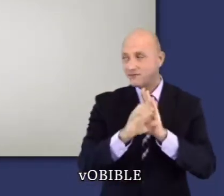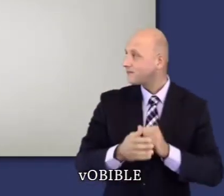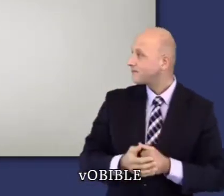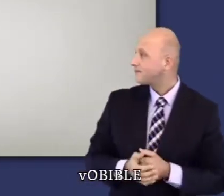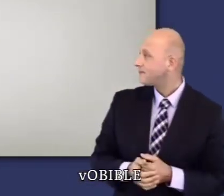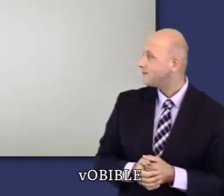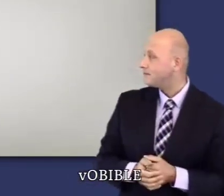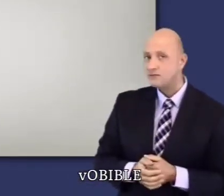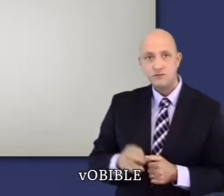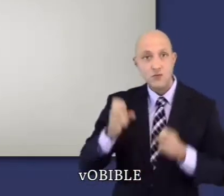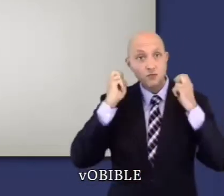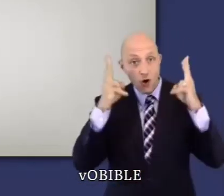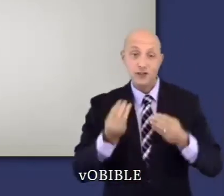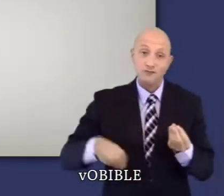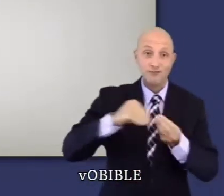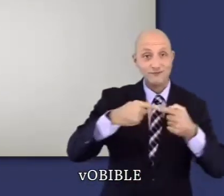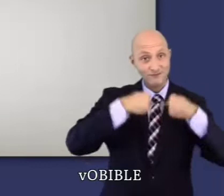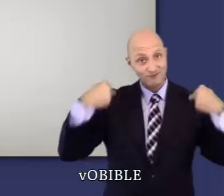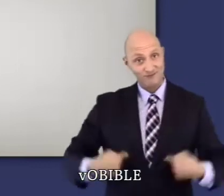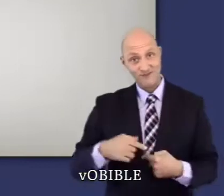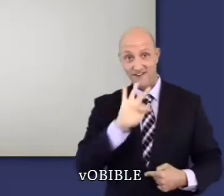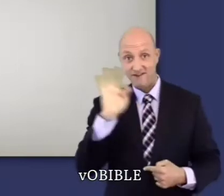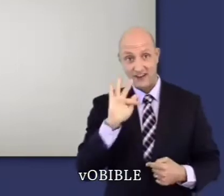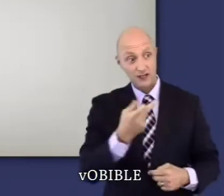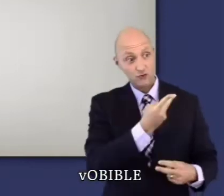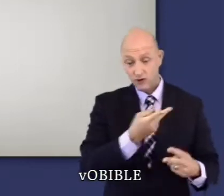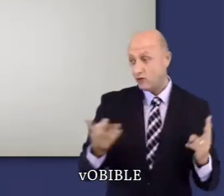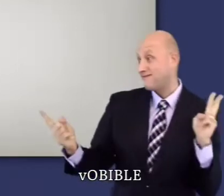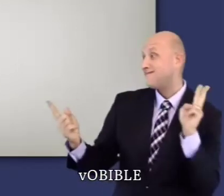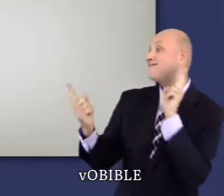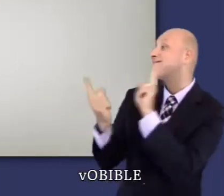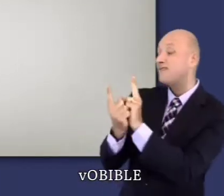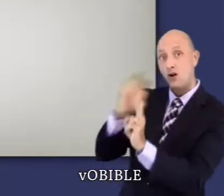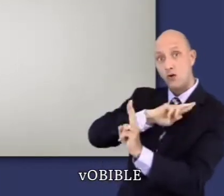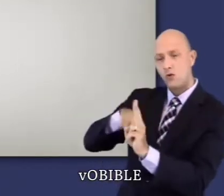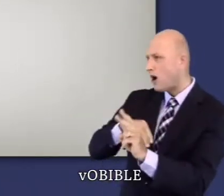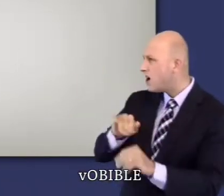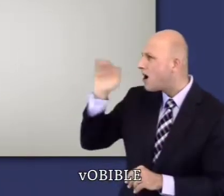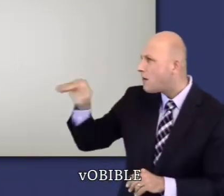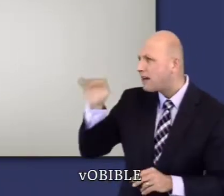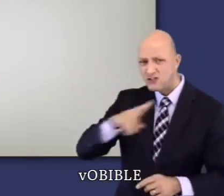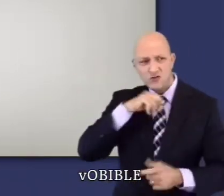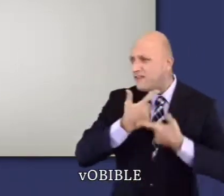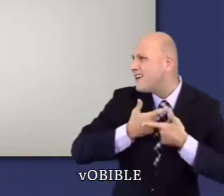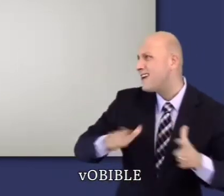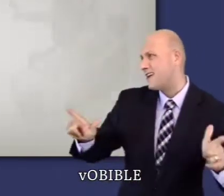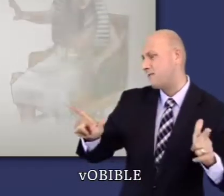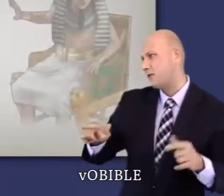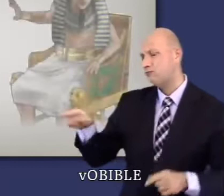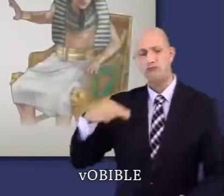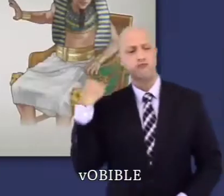7 à 10, Moïse, accompagné de son porte-parole, son frère Aaron, demande plusieurs fois à Pharaon de laisser partir